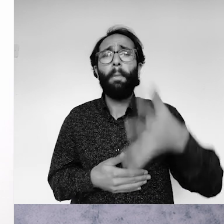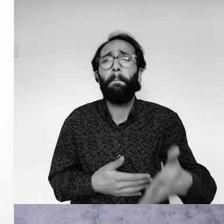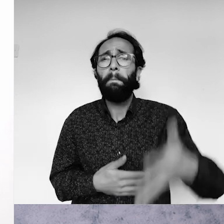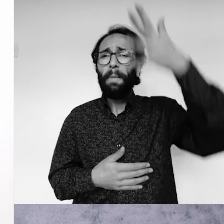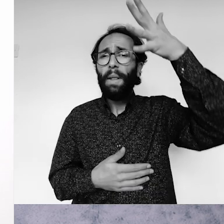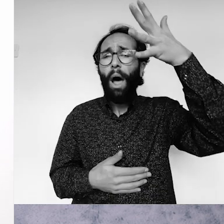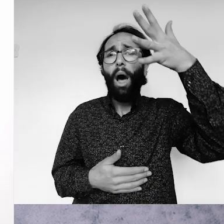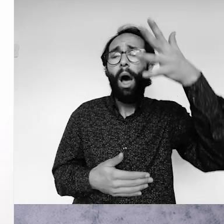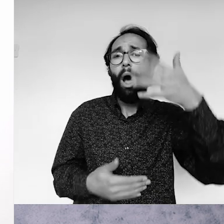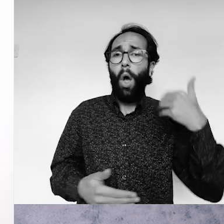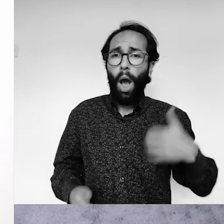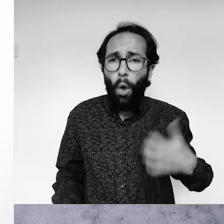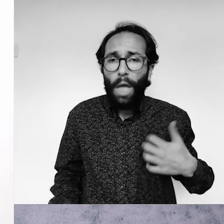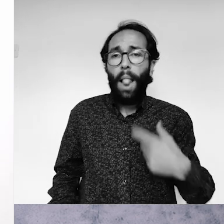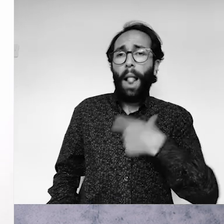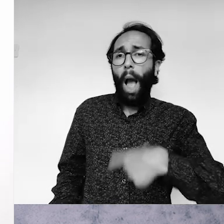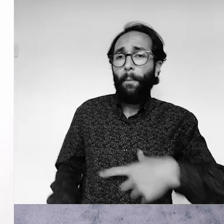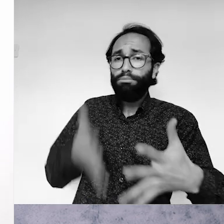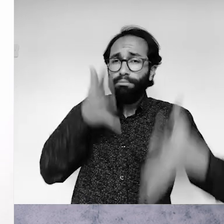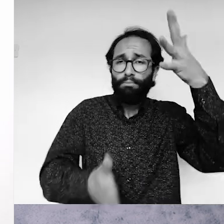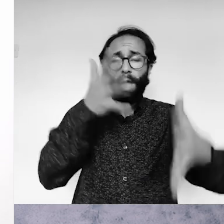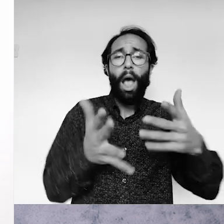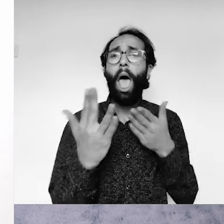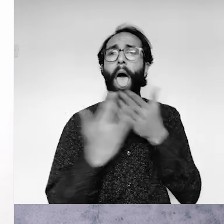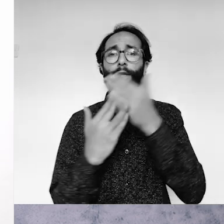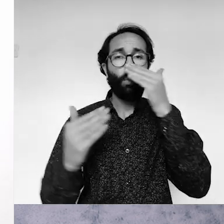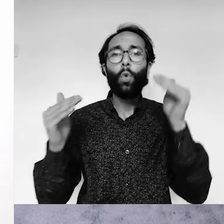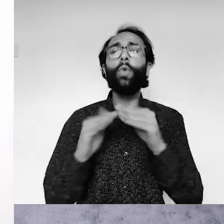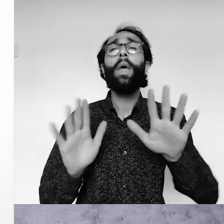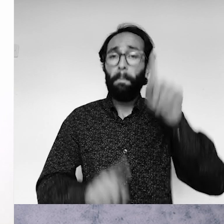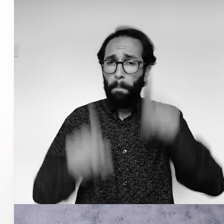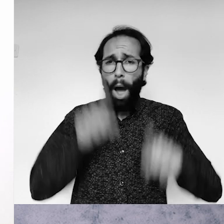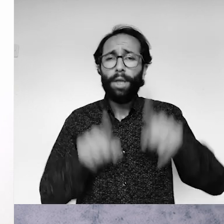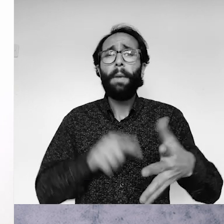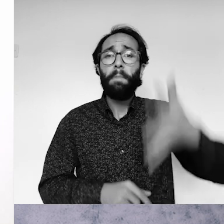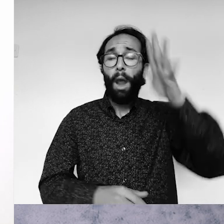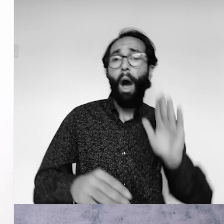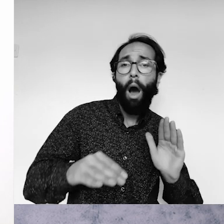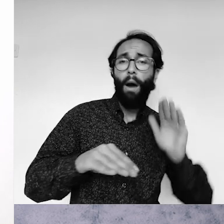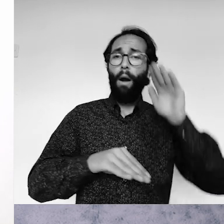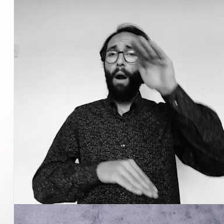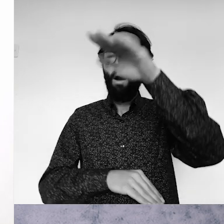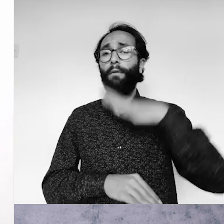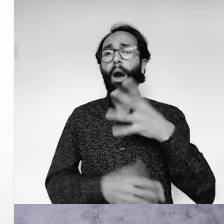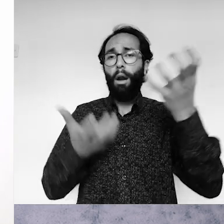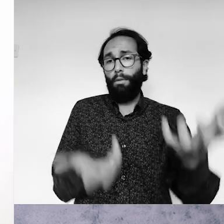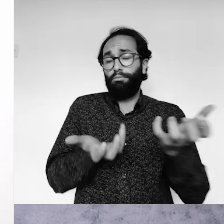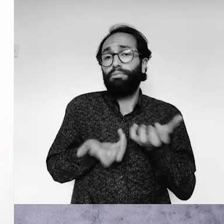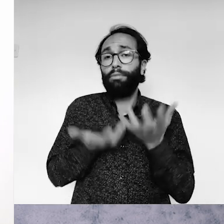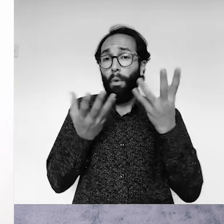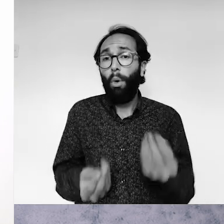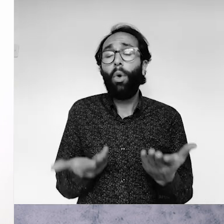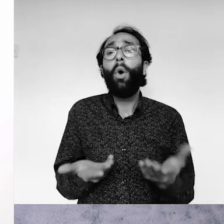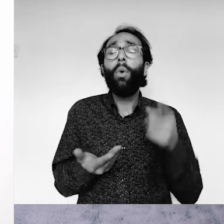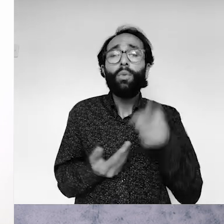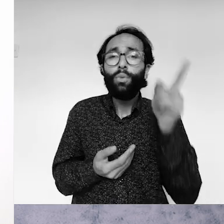kaldırımların, kan ve özel sektöre ait binaların eğitimine uygun olmaması. Bazı binanın önüne öyle eğim yapmışlar ki düşünün ki diye davetliye